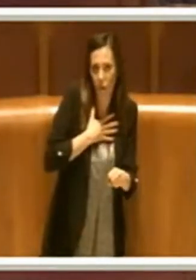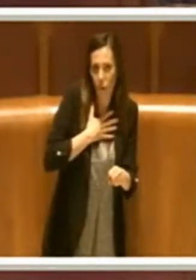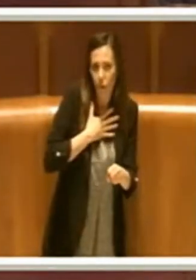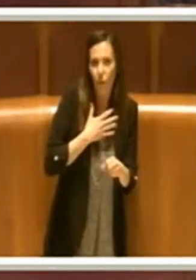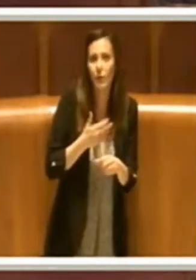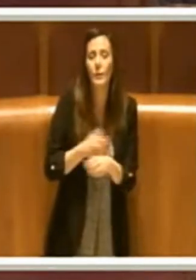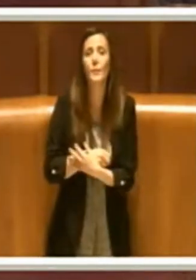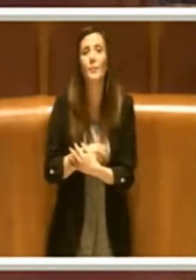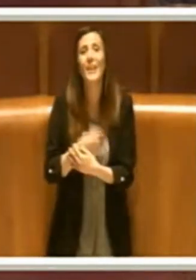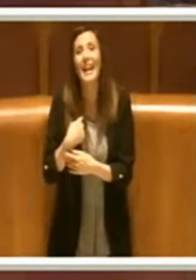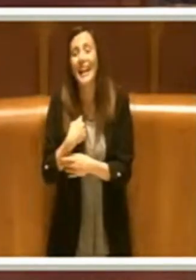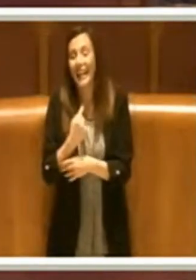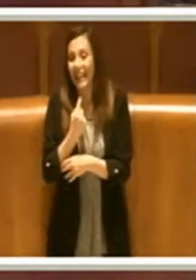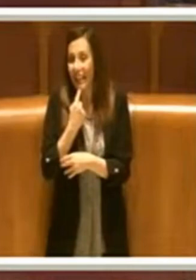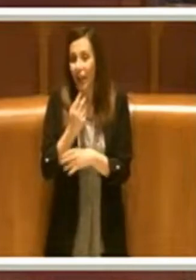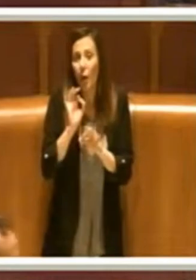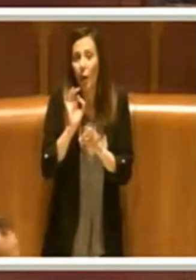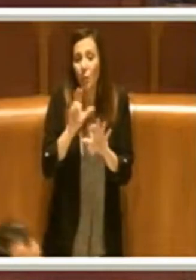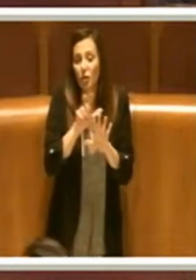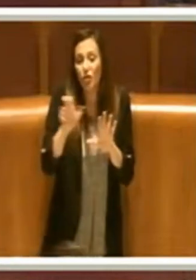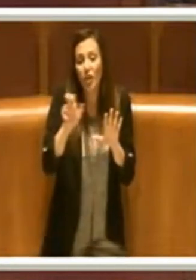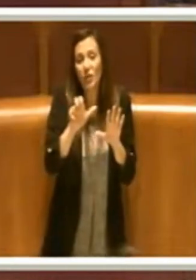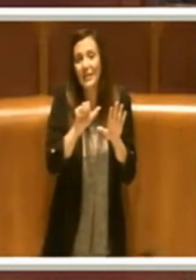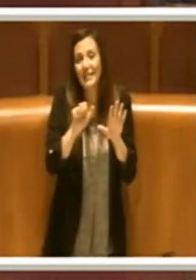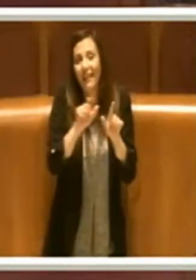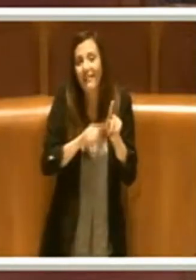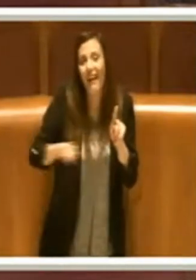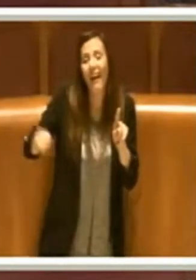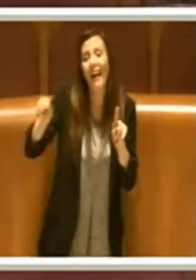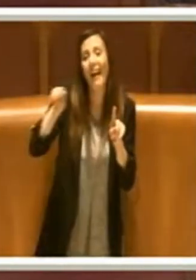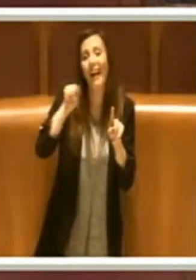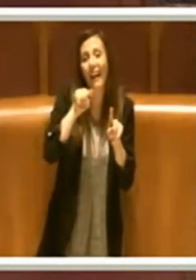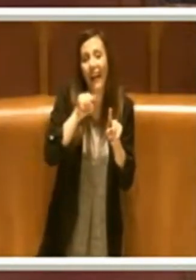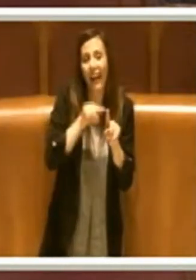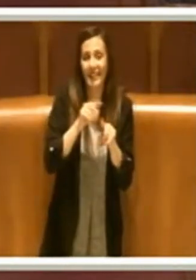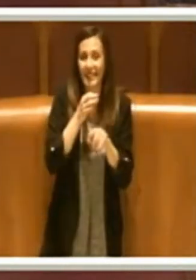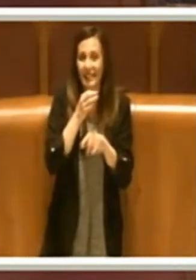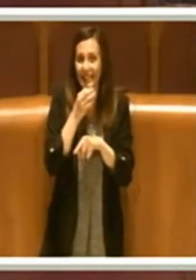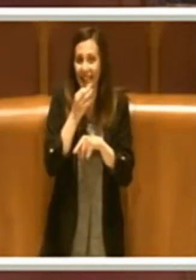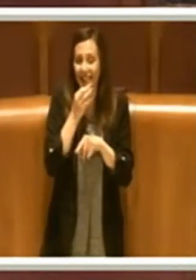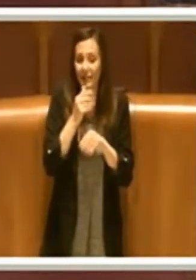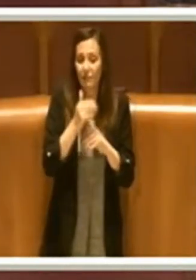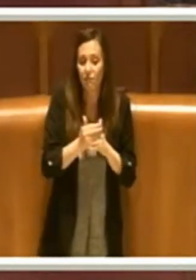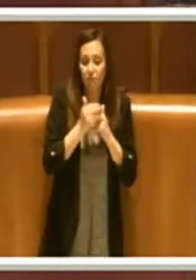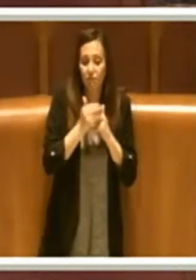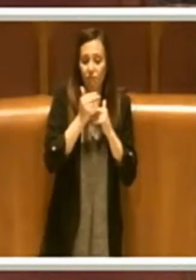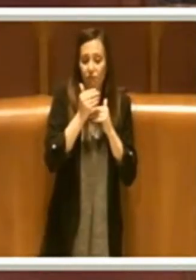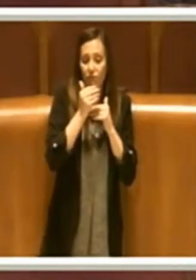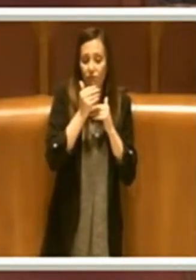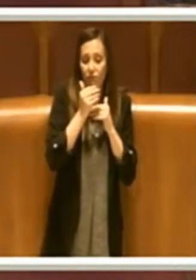tutto tondo, dal procrastinare la data di